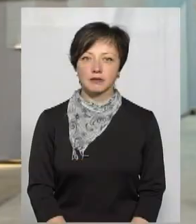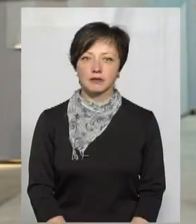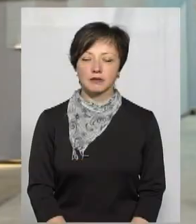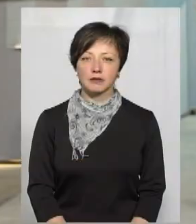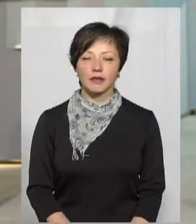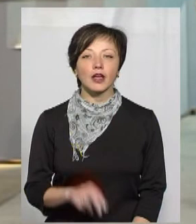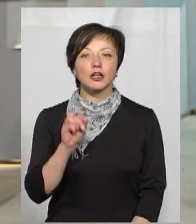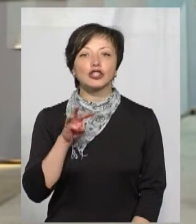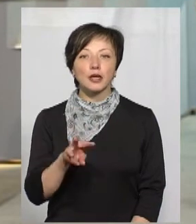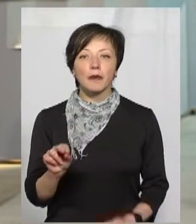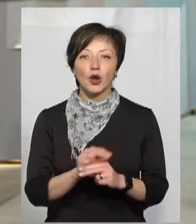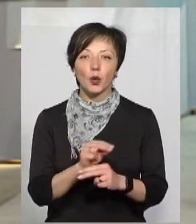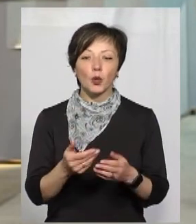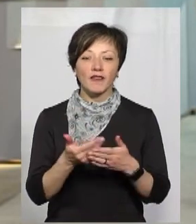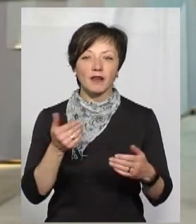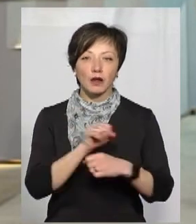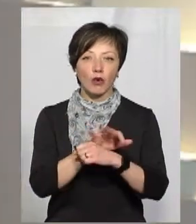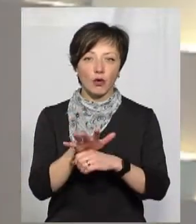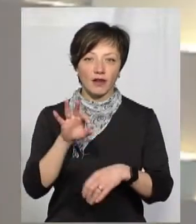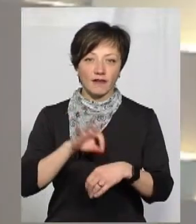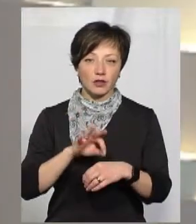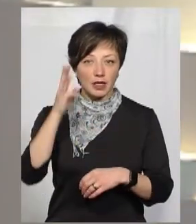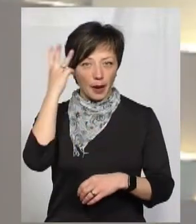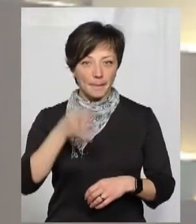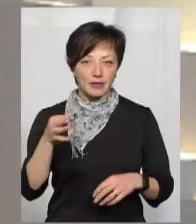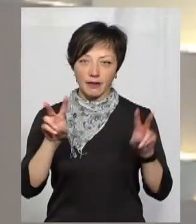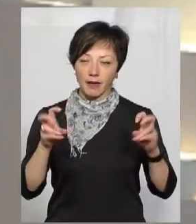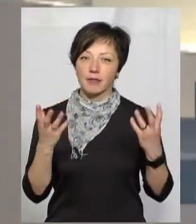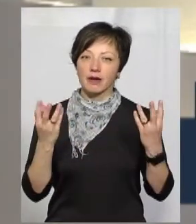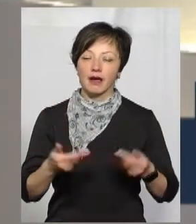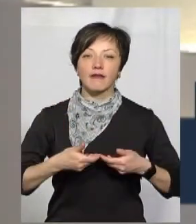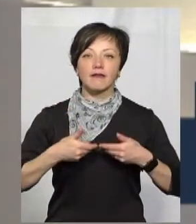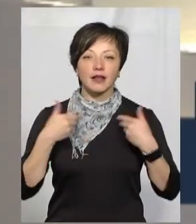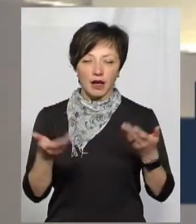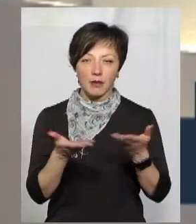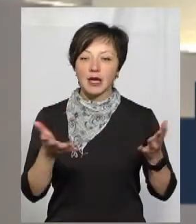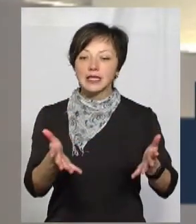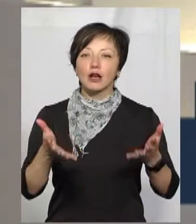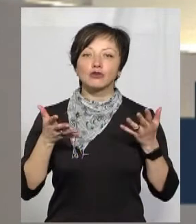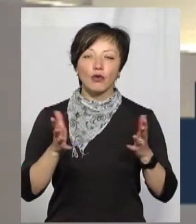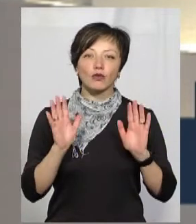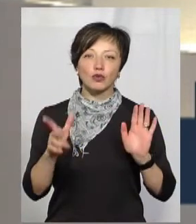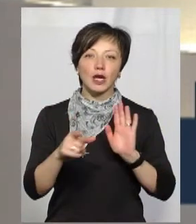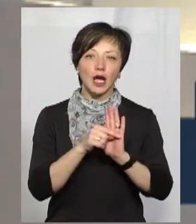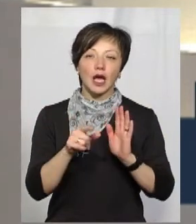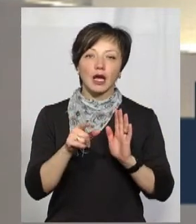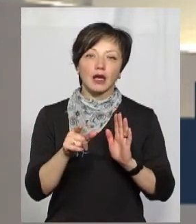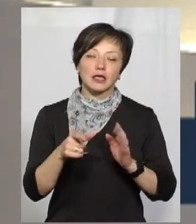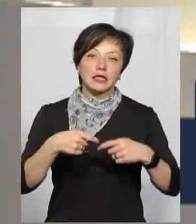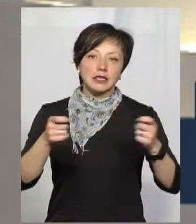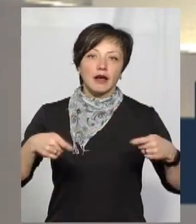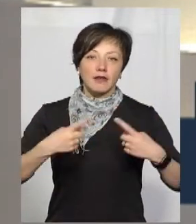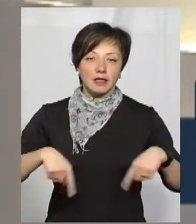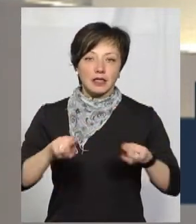Чим лікують від коронавірусу на Хмельниччині? Це тема дня, вітаємо. А з'ясовувати усе будемо скайпом із